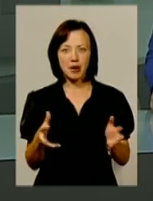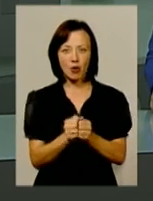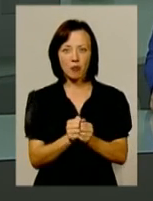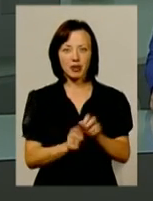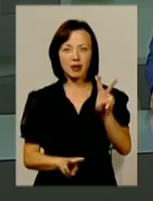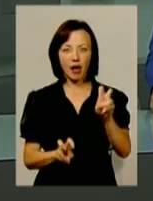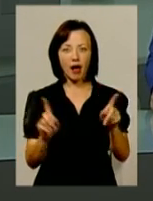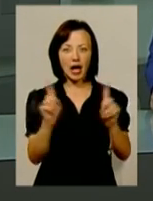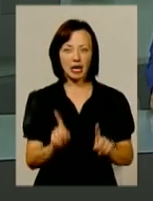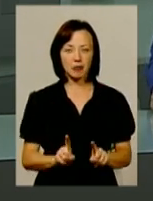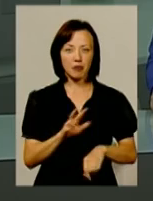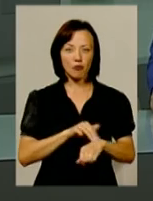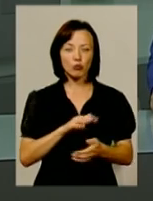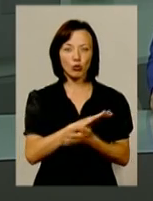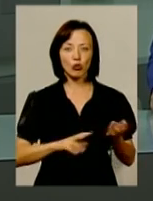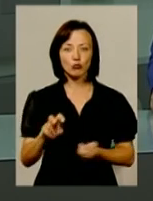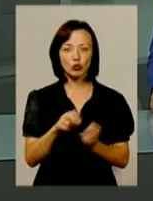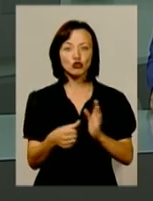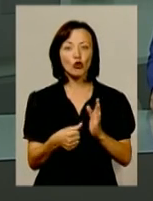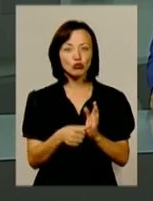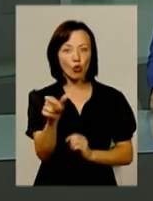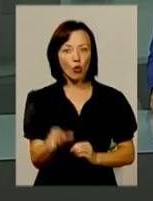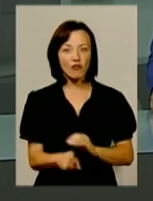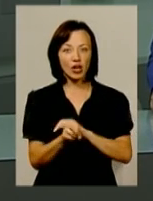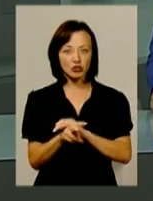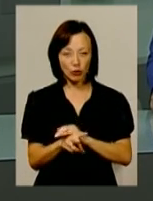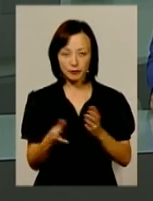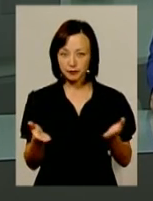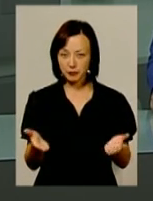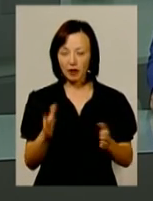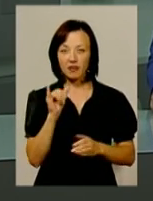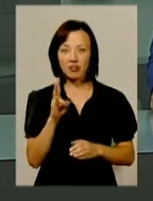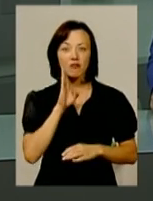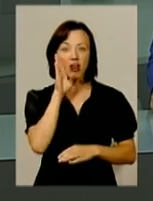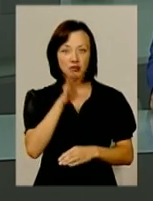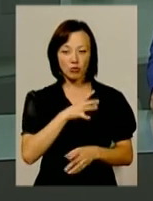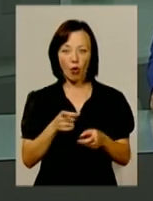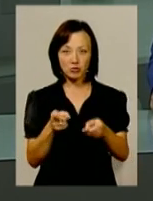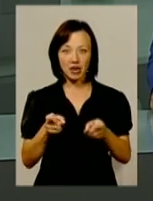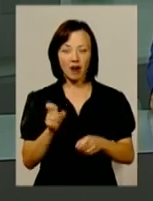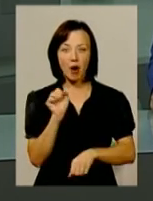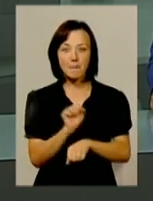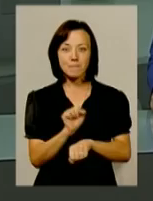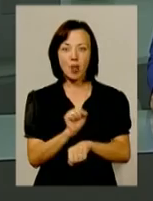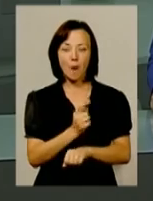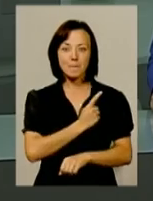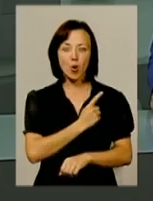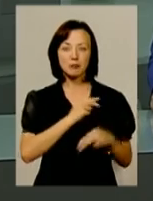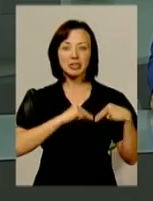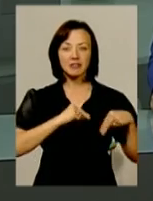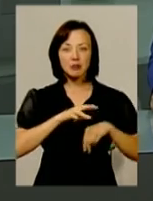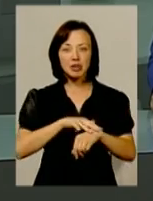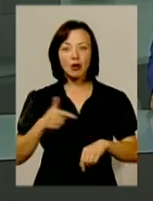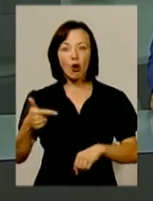грім. Правоохоронці продовжують пошуки шостого втікача Романа Гадзіни. Він вранці обстріляв блокпост працівників міліції в